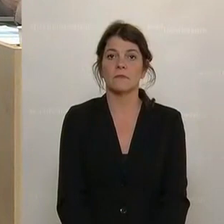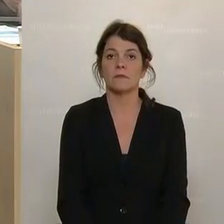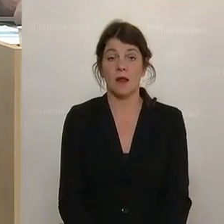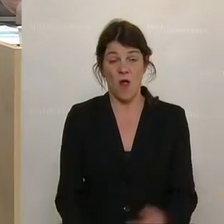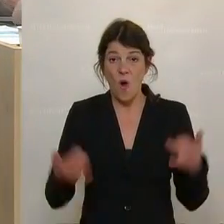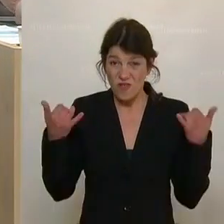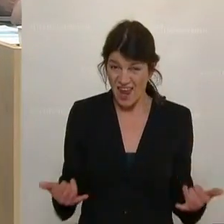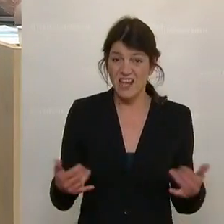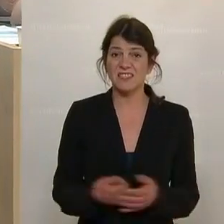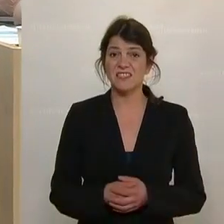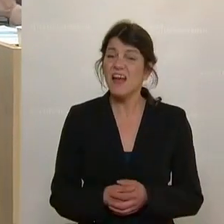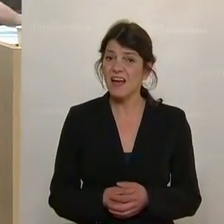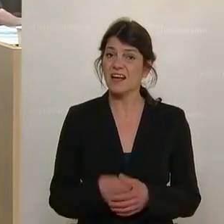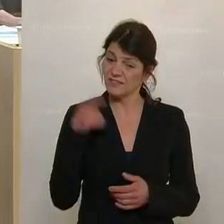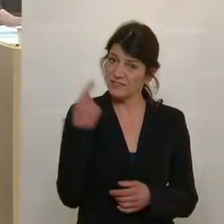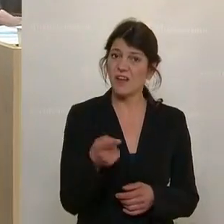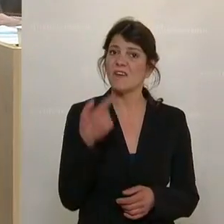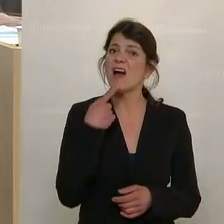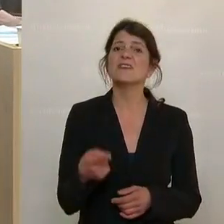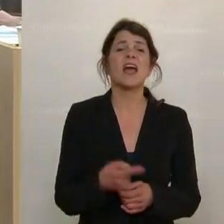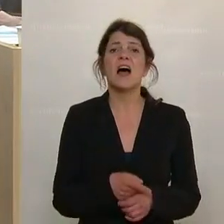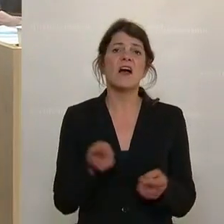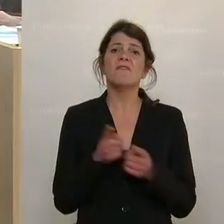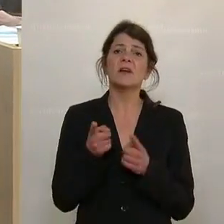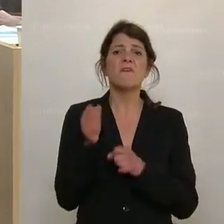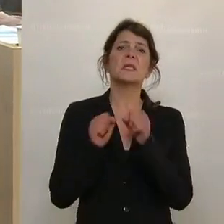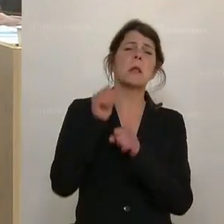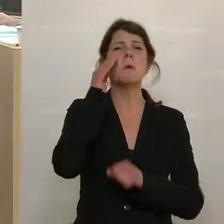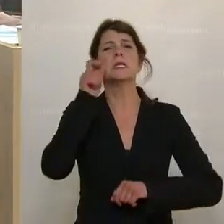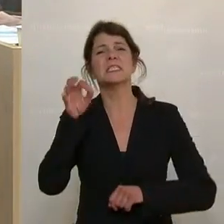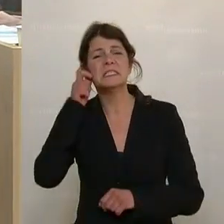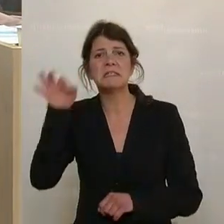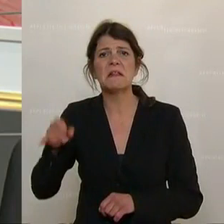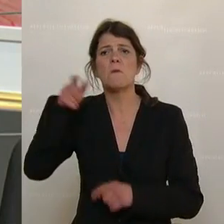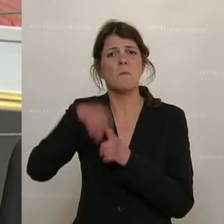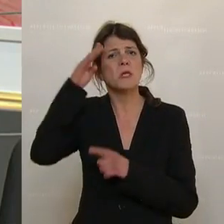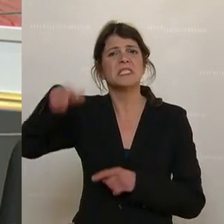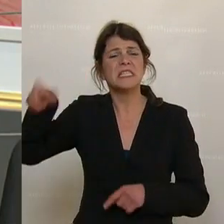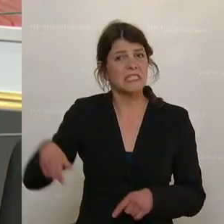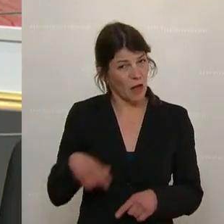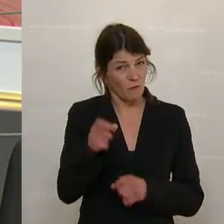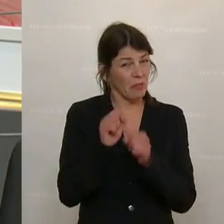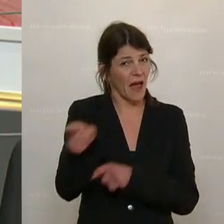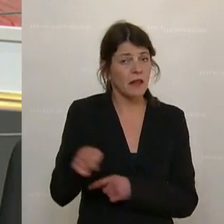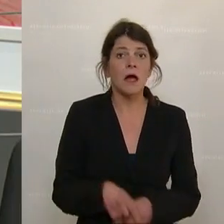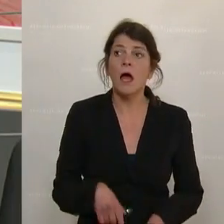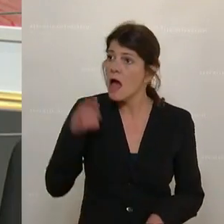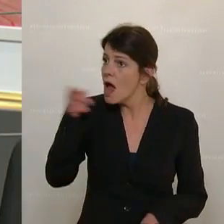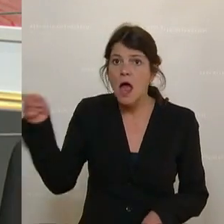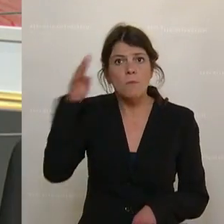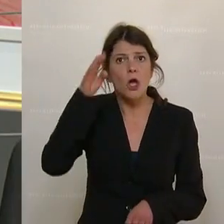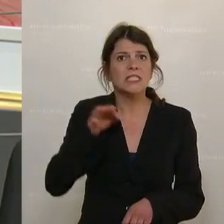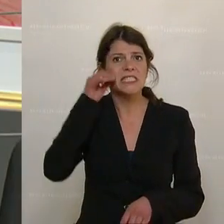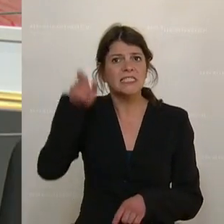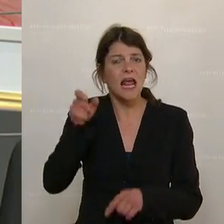Und jetzt zu den von Ihnen angeblich so verteidigten Polizistinnen und Polizisten. Die Polizistinnen und Polizisten